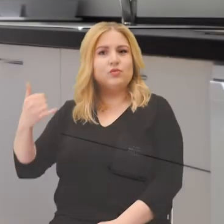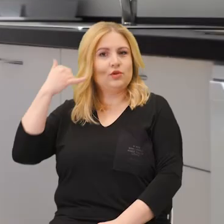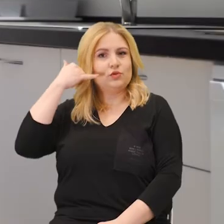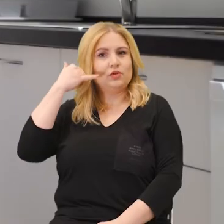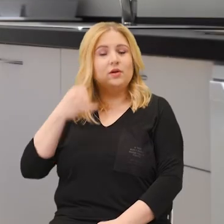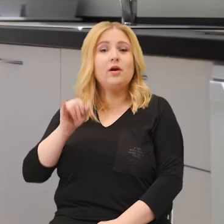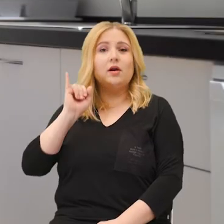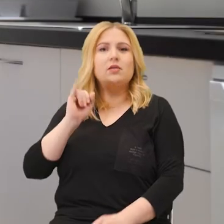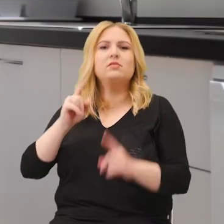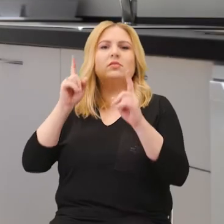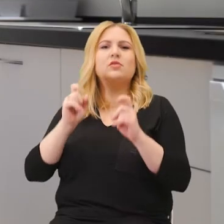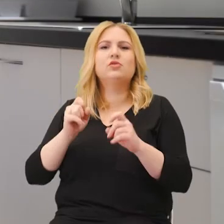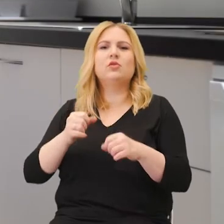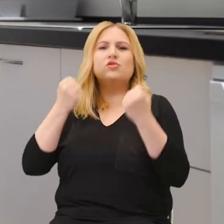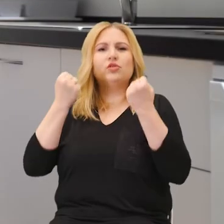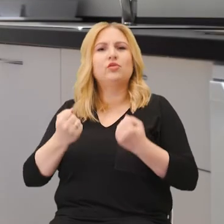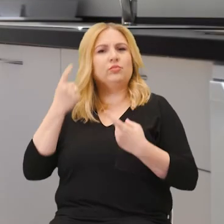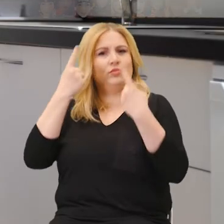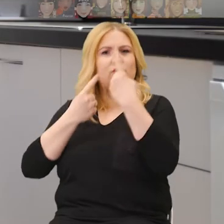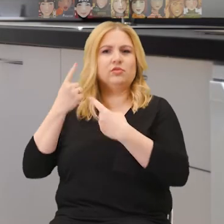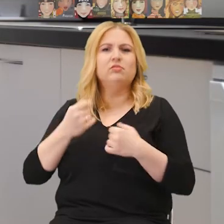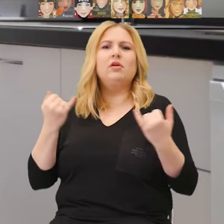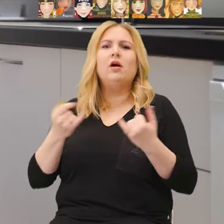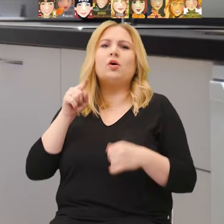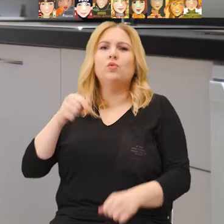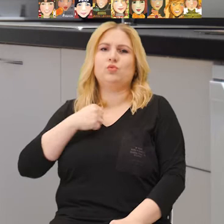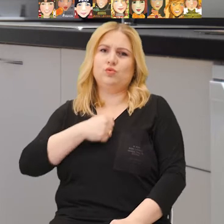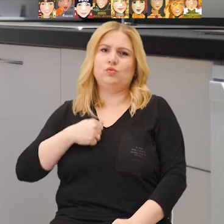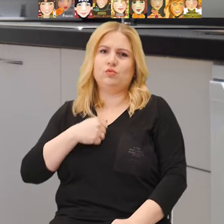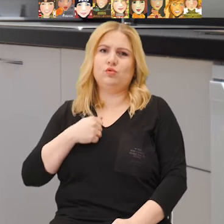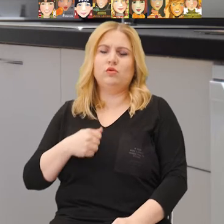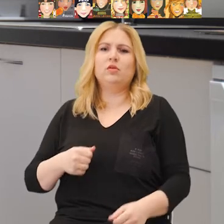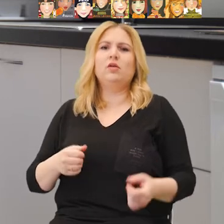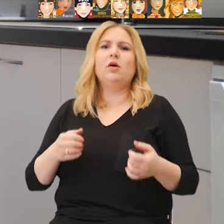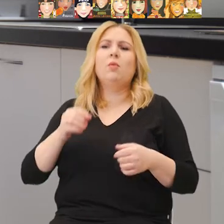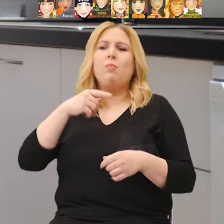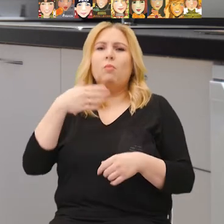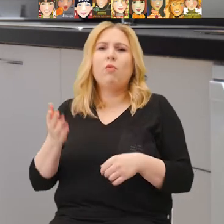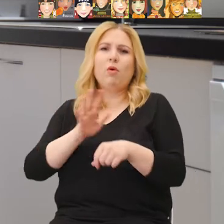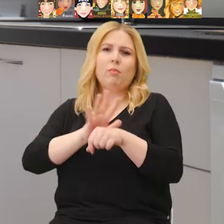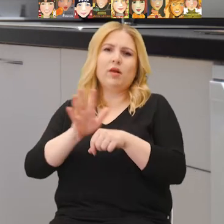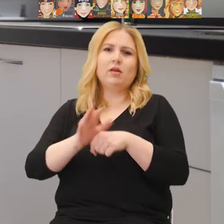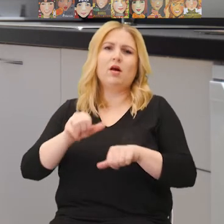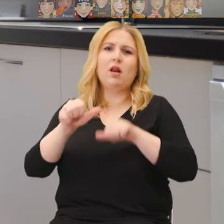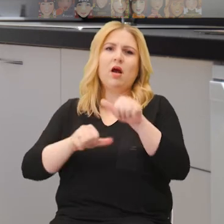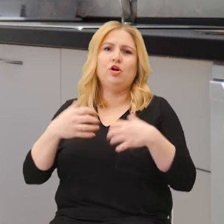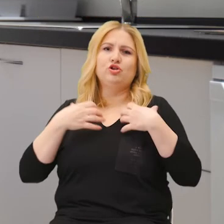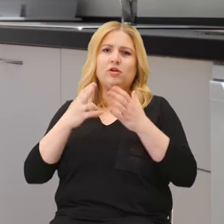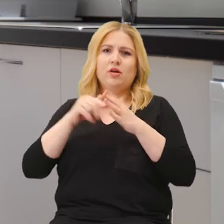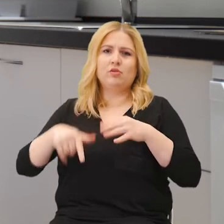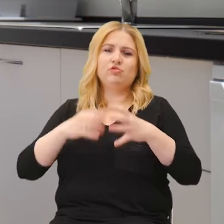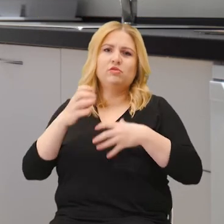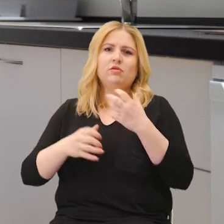Odłożyła słuchawkę i popadła w ciężką zadumę. Jakież to smutne. W gruncie rzeczy, po piętnastu latach życia na tej